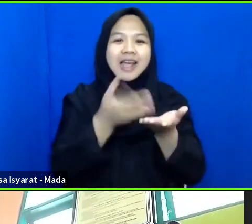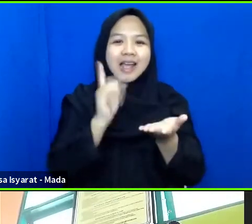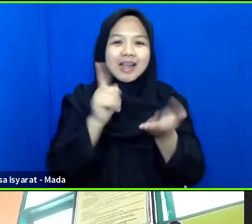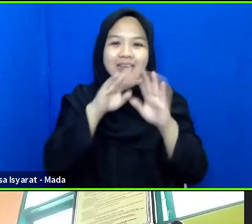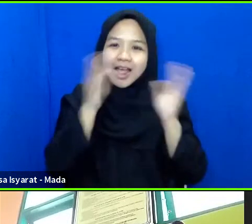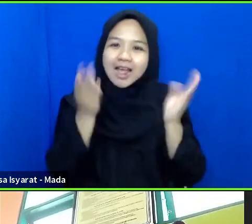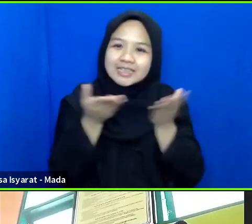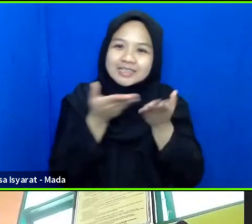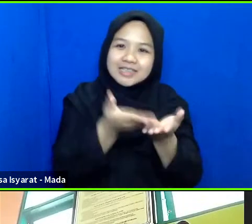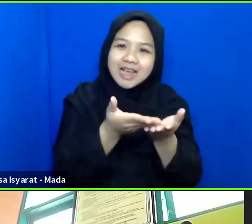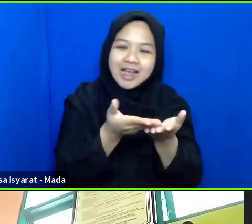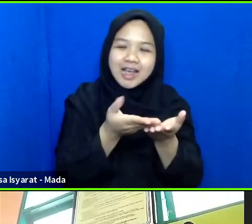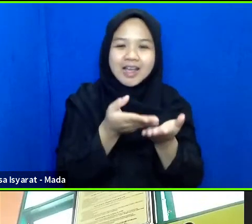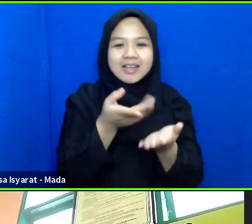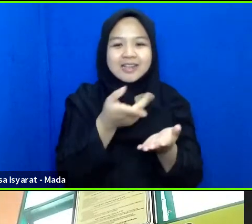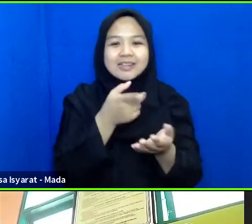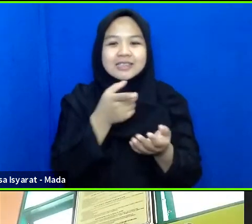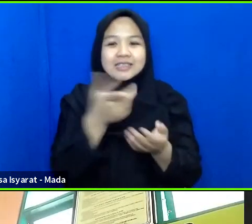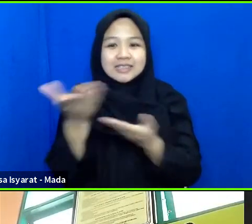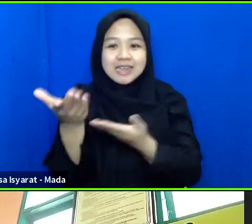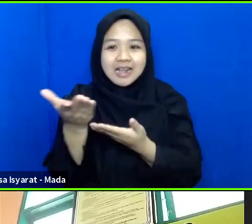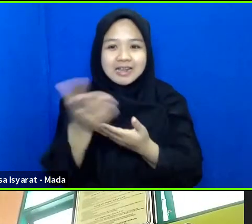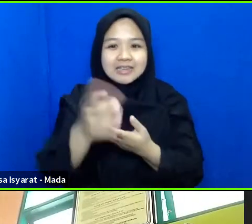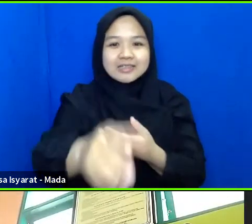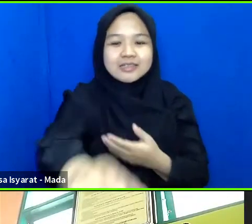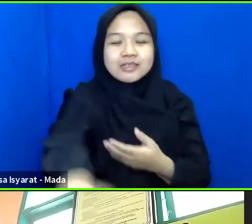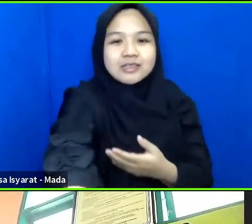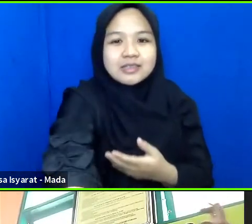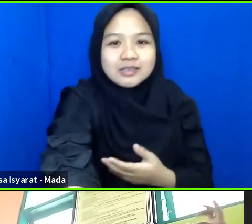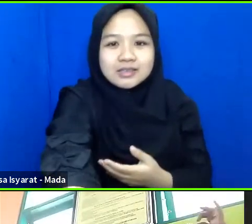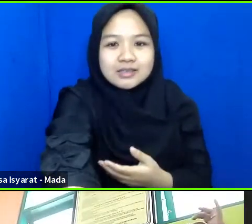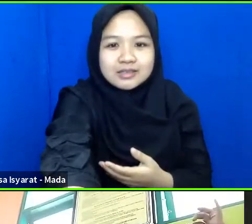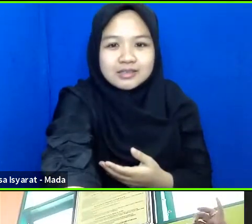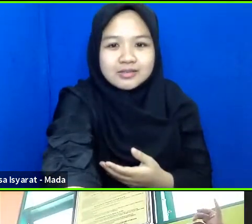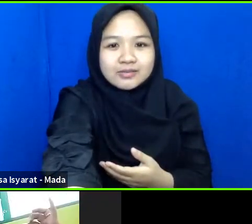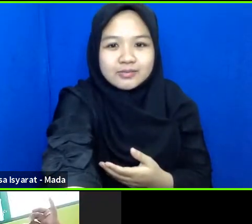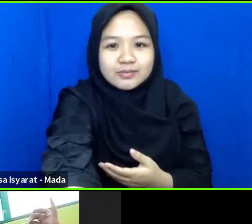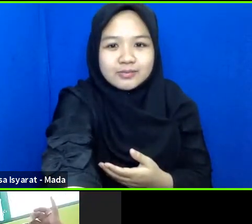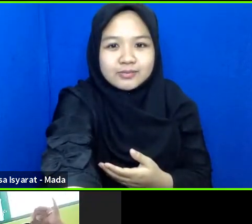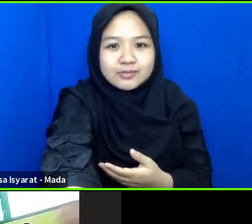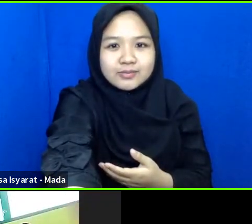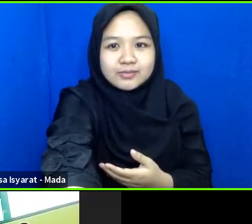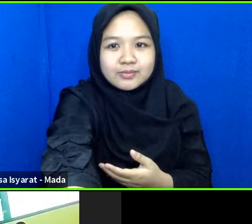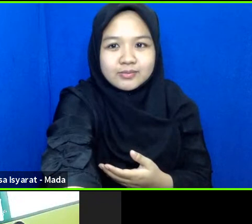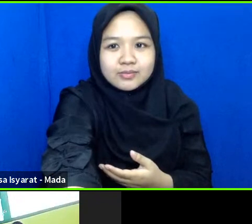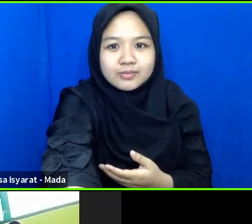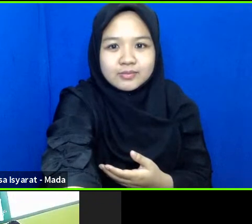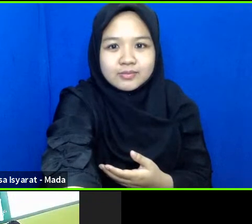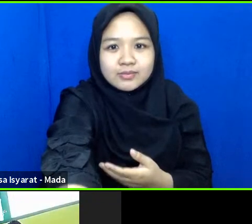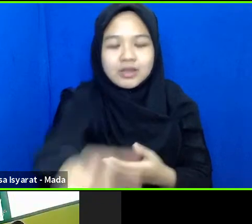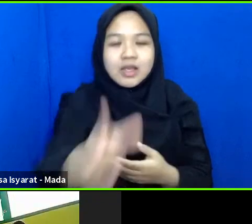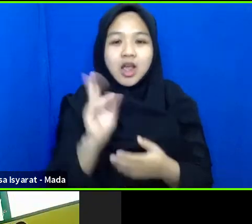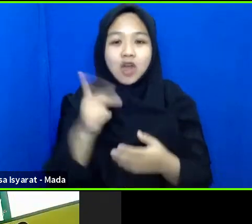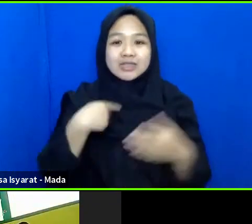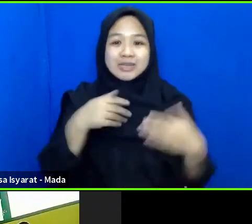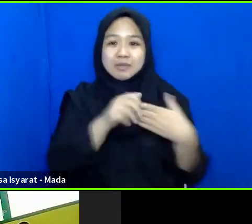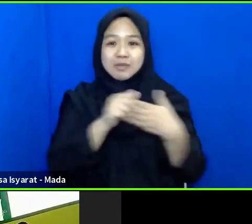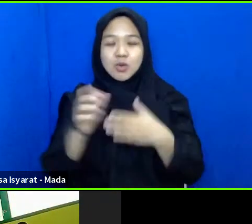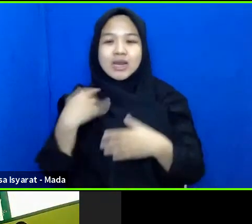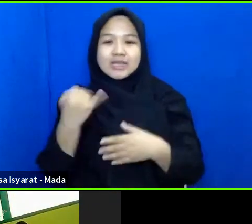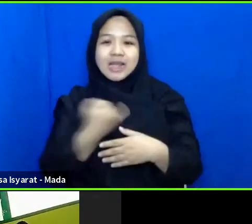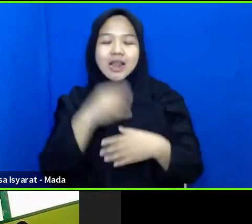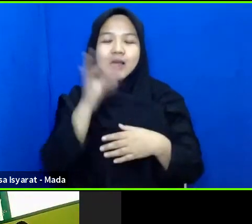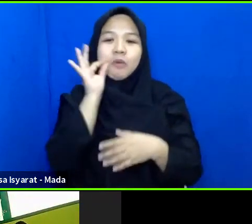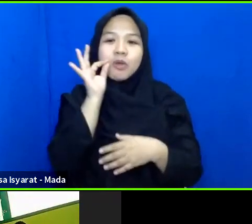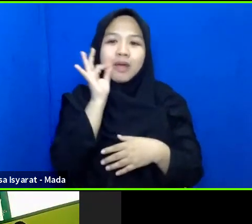Kepada Mbak Widow Dan Mbak Diyar Silahkan Saya Serahkan Kepada Anda Bila Dalam Memandu Acara Ini Saya Ada Kesalahan Mohon